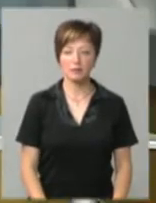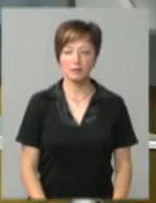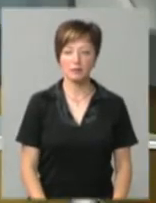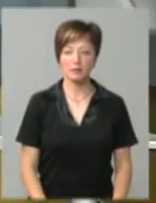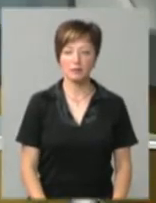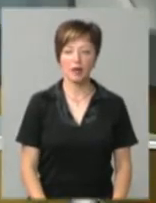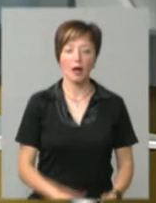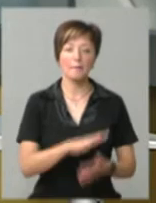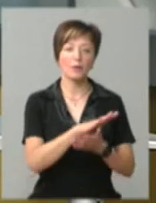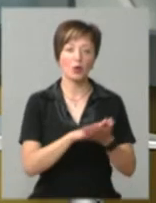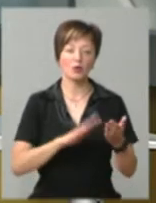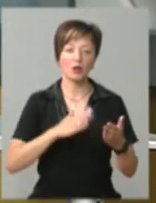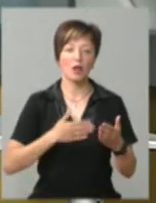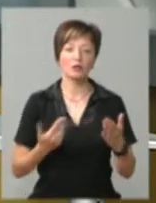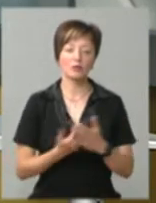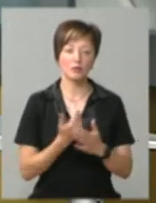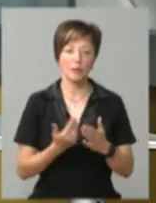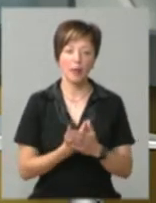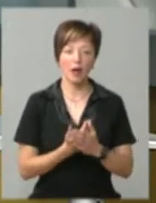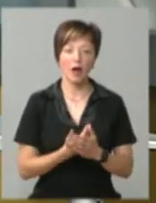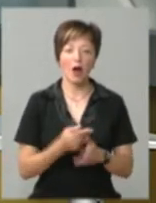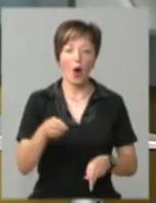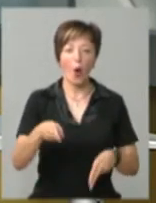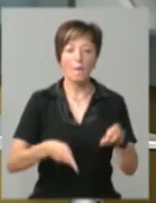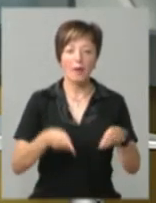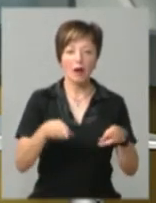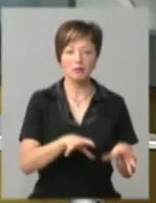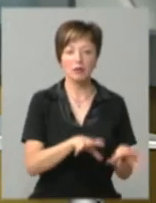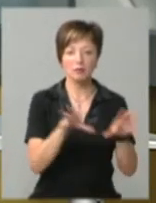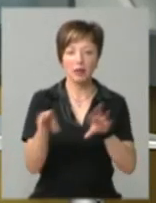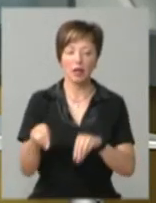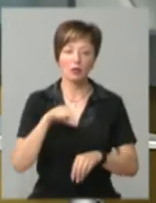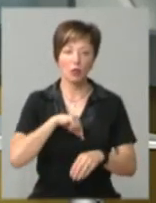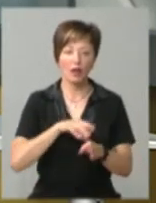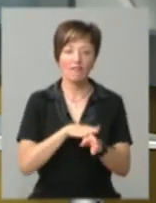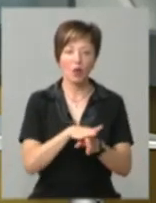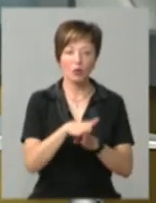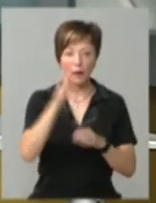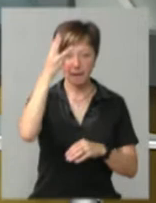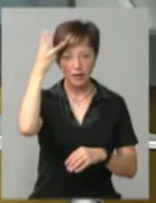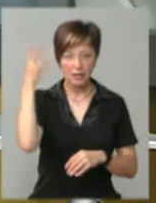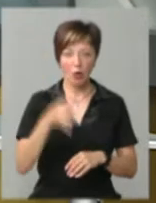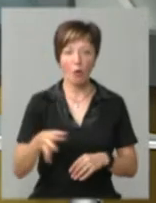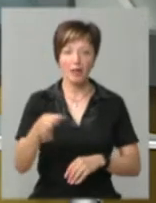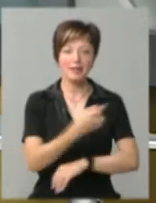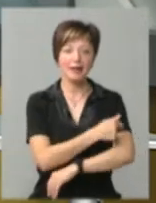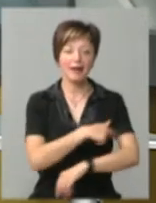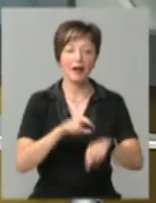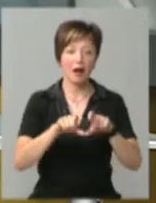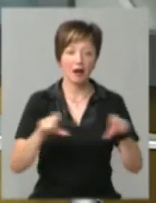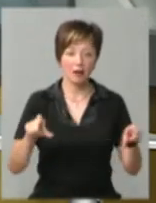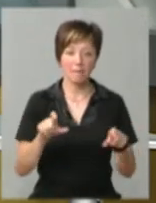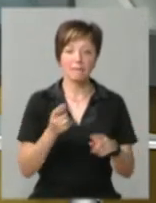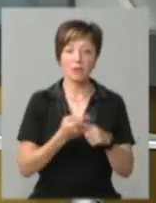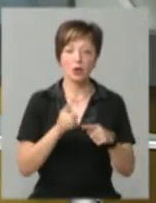Ми продовжимо наш випуск новин. Операції із трансплантації органів виконуватимуть у Хмельницькій обласній лікарні. Про це